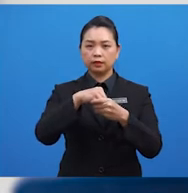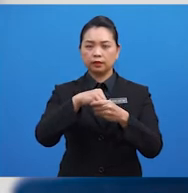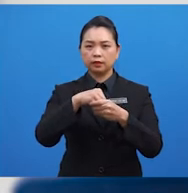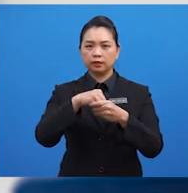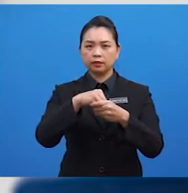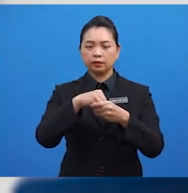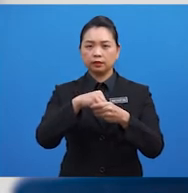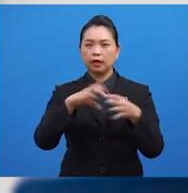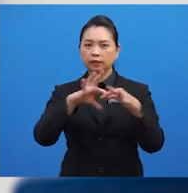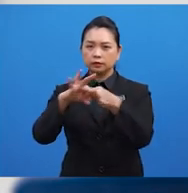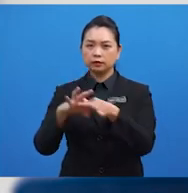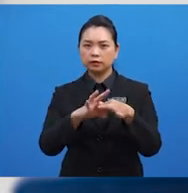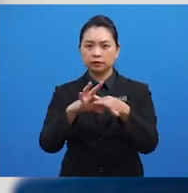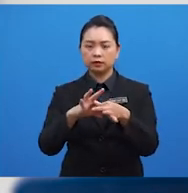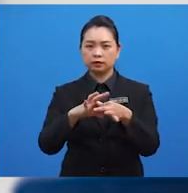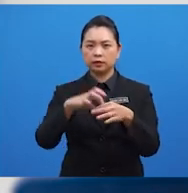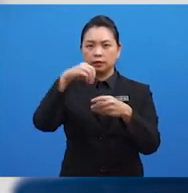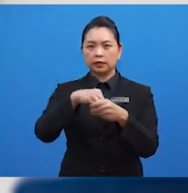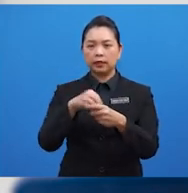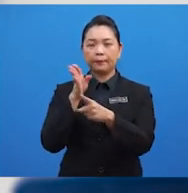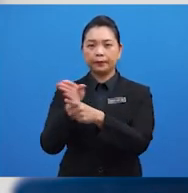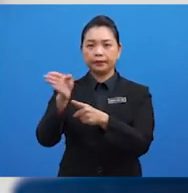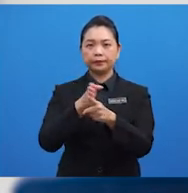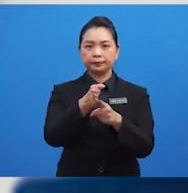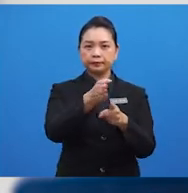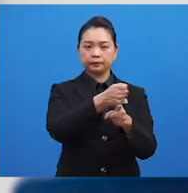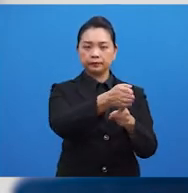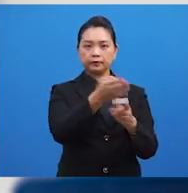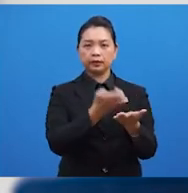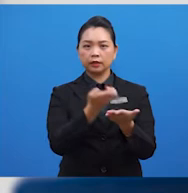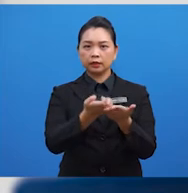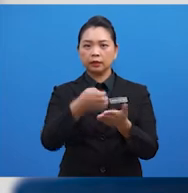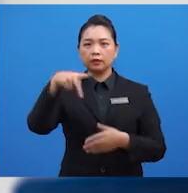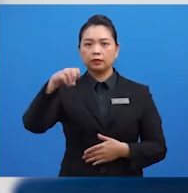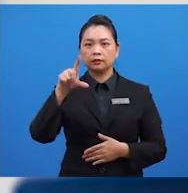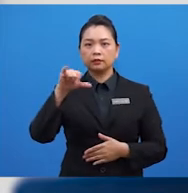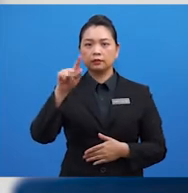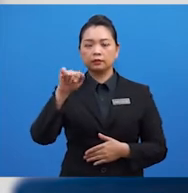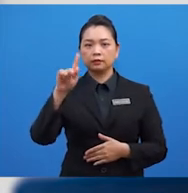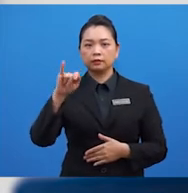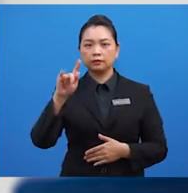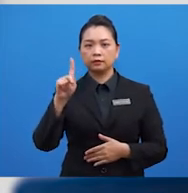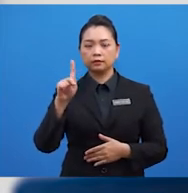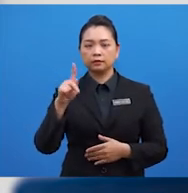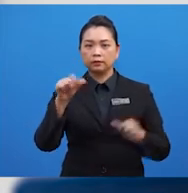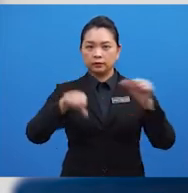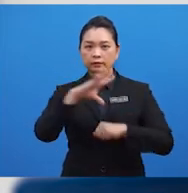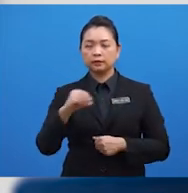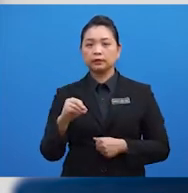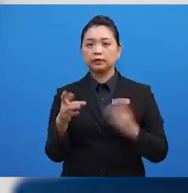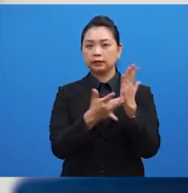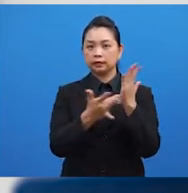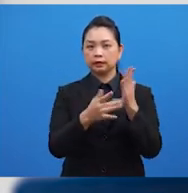menjalinkan kerjasama dalam bidang ekonomi, politik, sains dan teknologi,